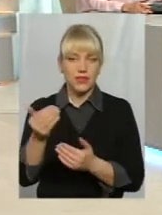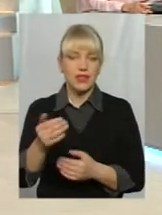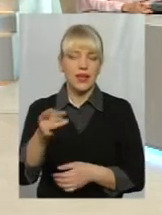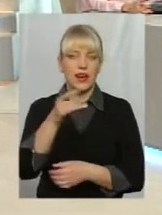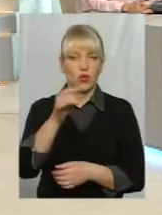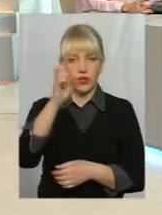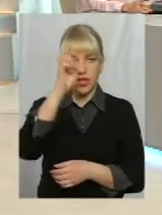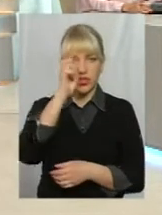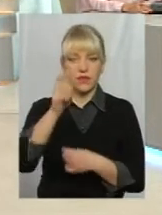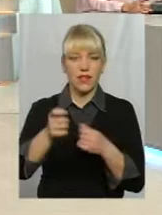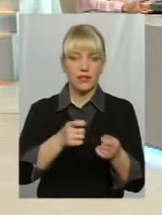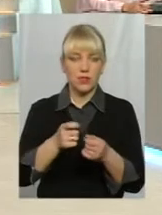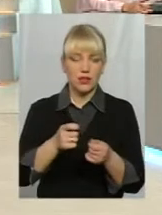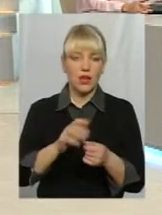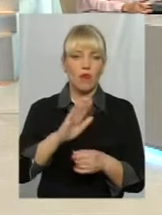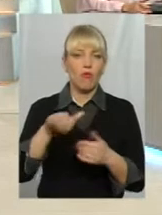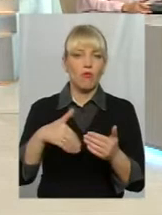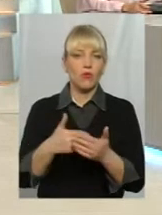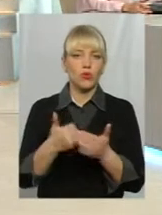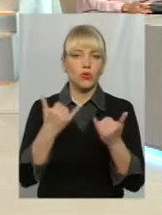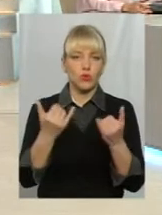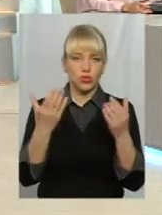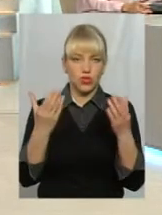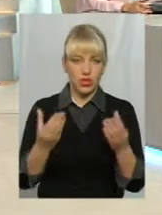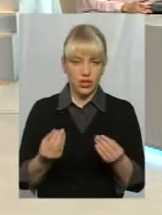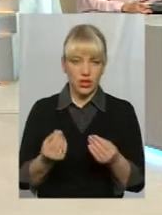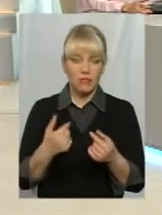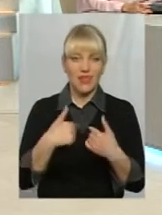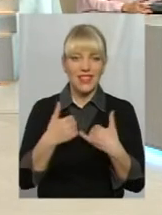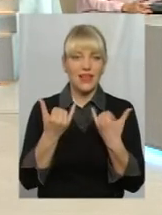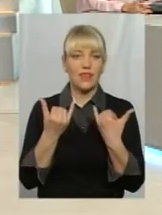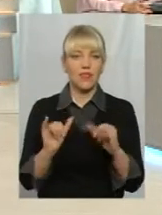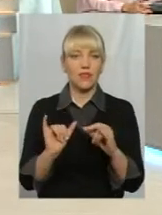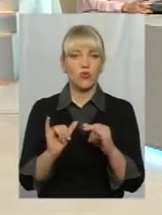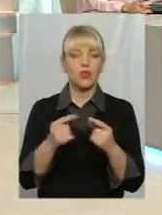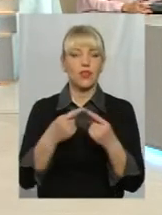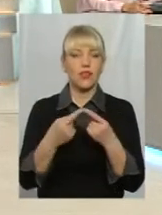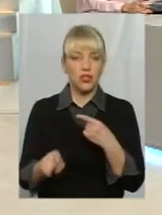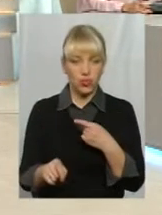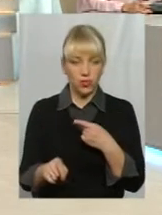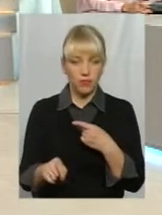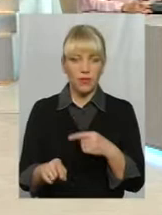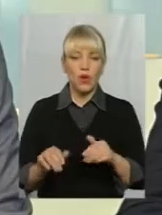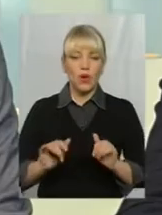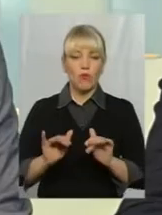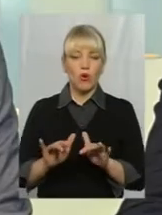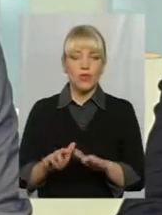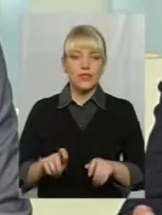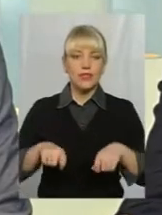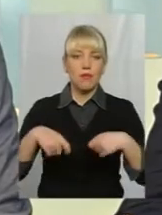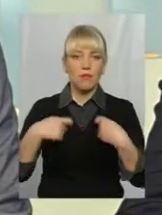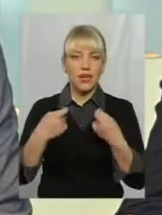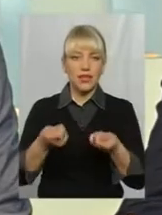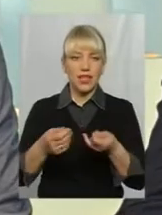адміністрацій і по сьогоднішній день, але, ну, мене дивує інше. Процес передачі земель з